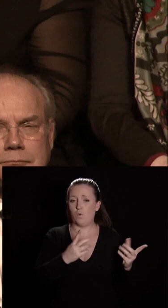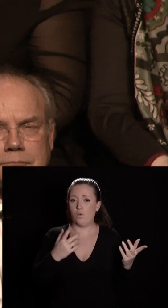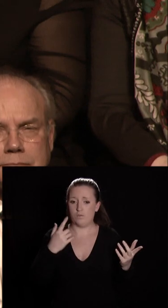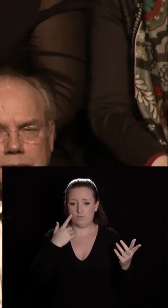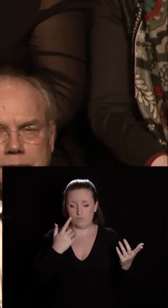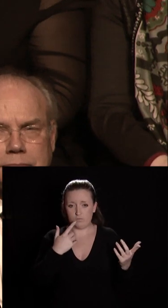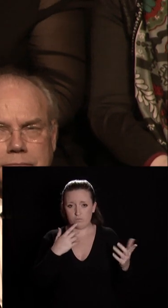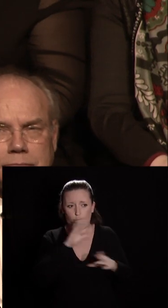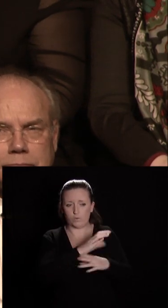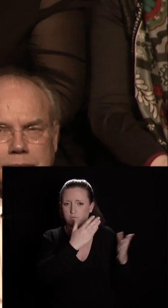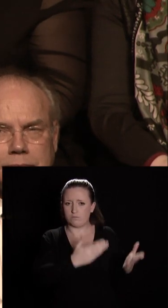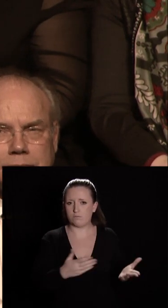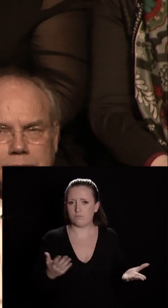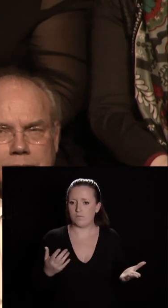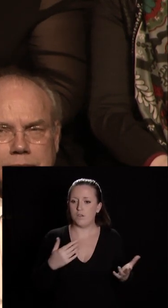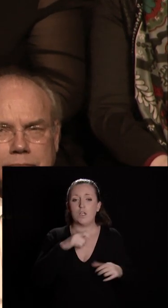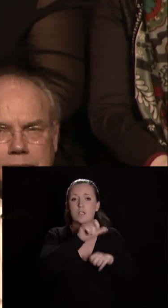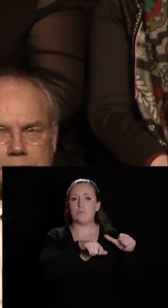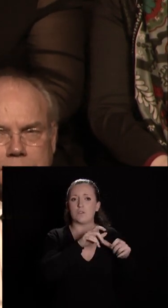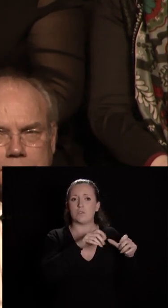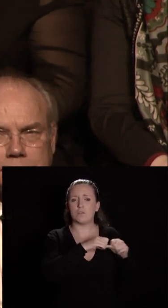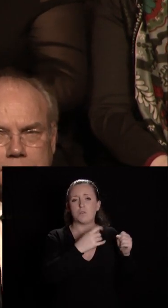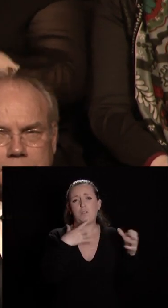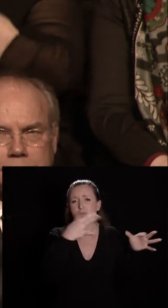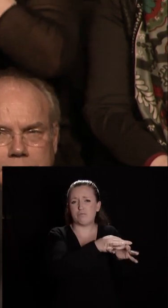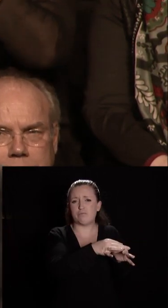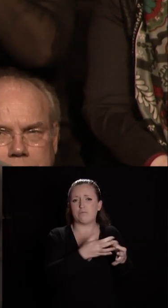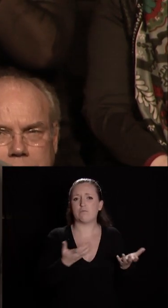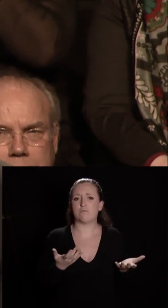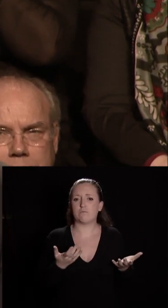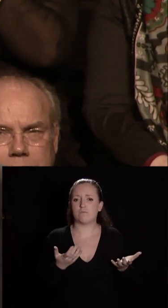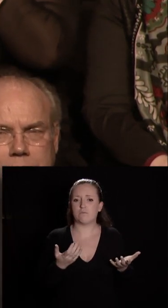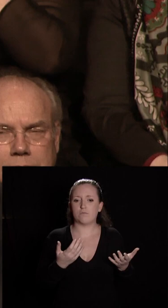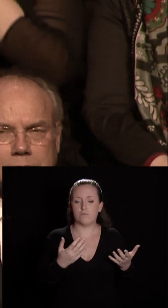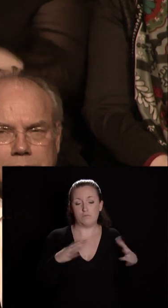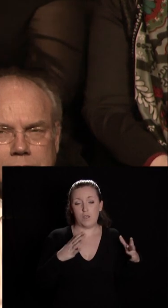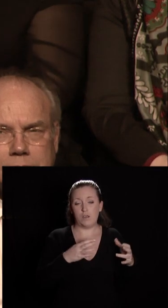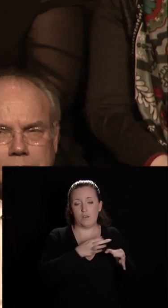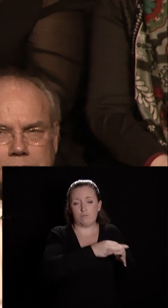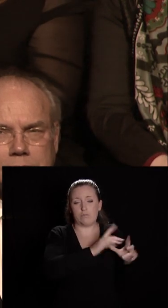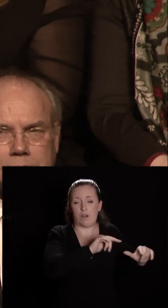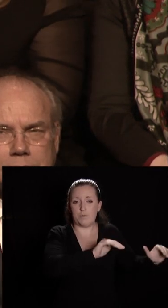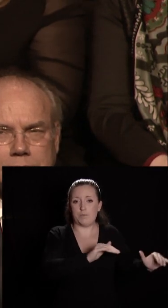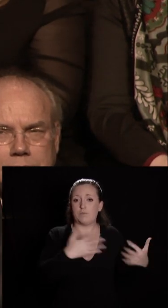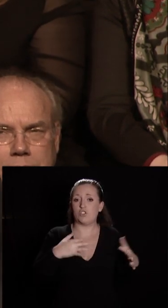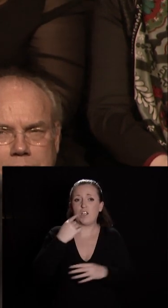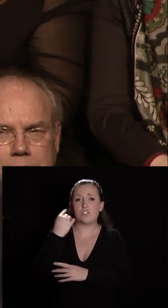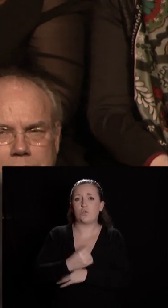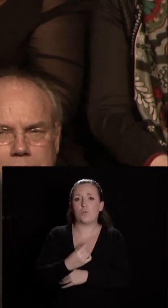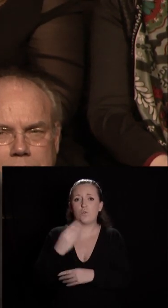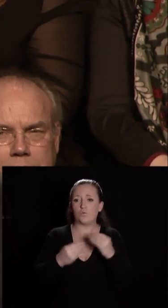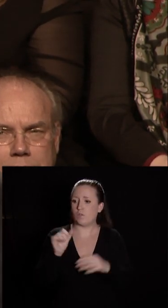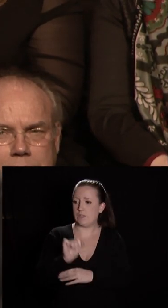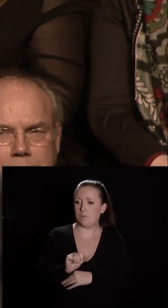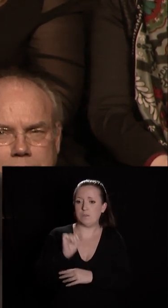force des casseurs c'est un petit nombre mais il est déjà bien trop important rien qu'à Dijon où samedi